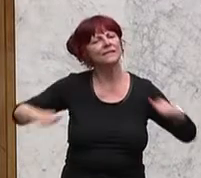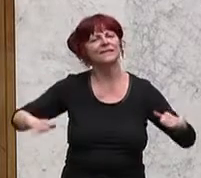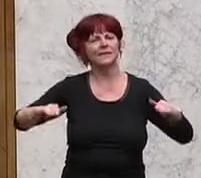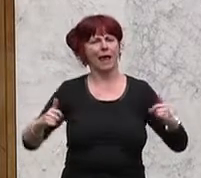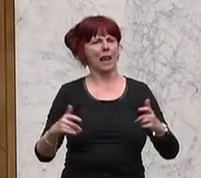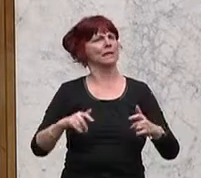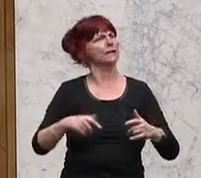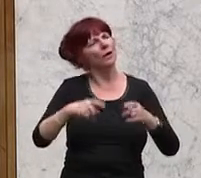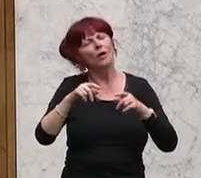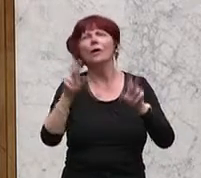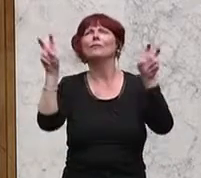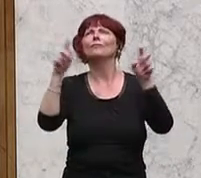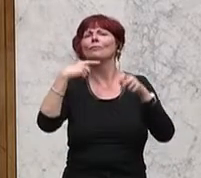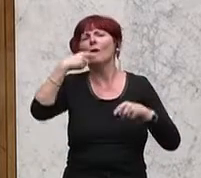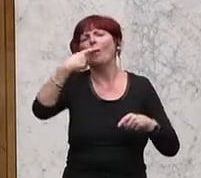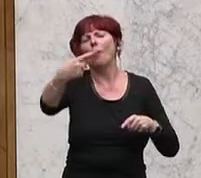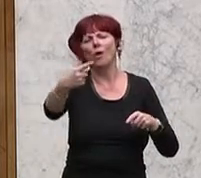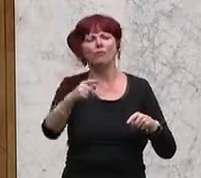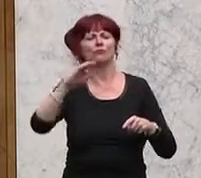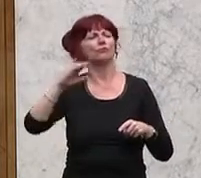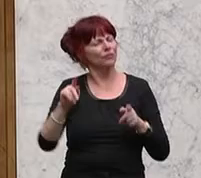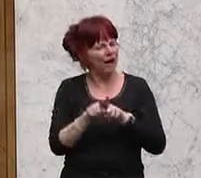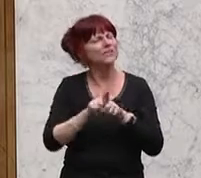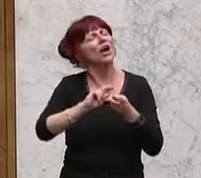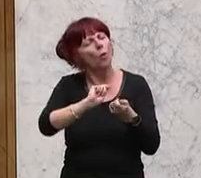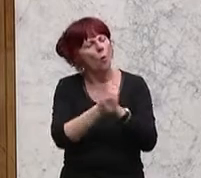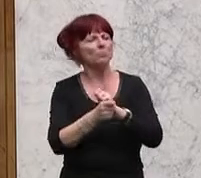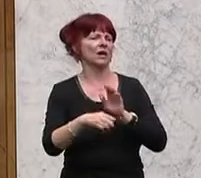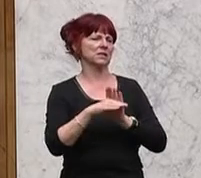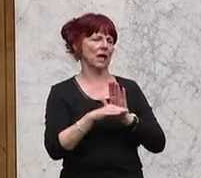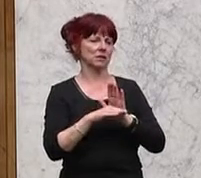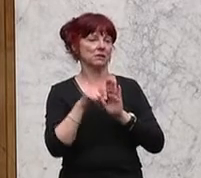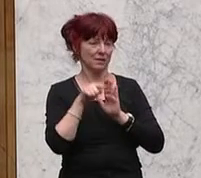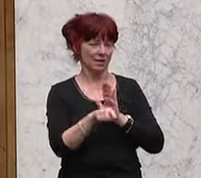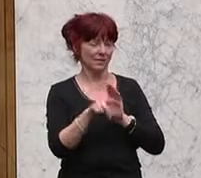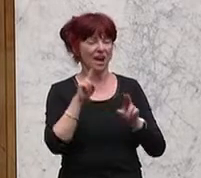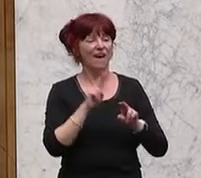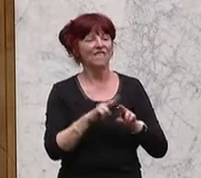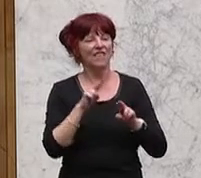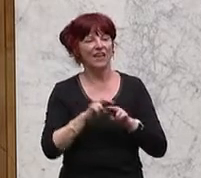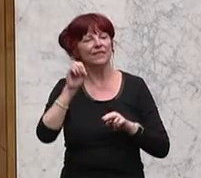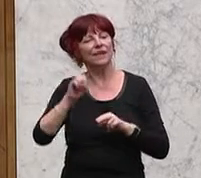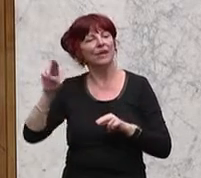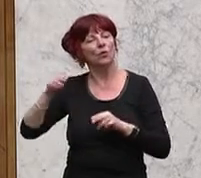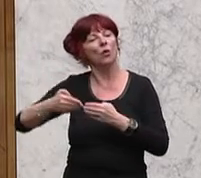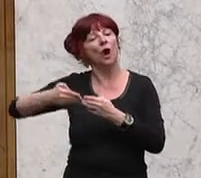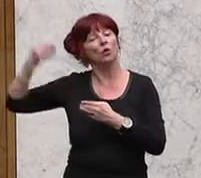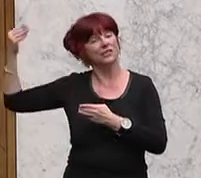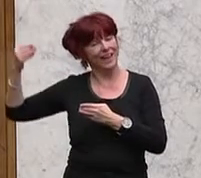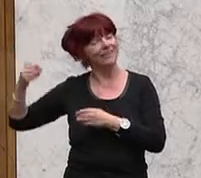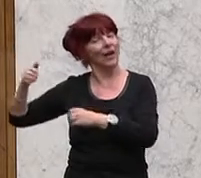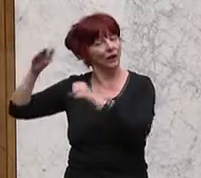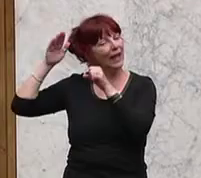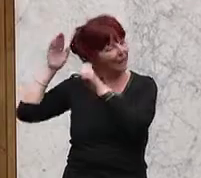gegossene Bierzelt-Parole der CSU. Und wenn die diskriminierend ist für EU-Ausländerinnen, dann werden wir hoffentlich dagegen